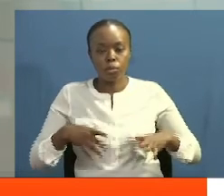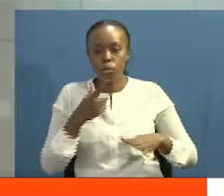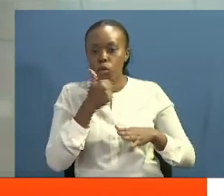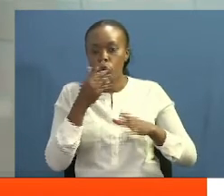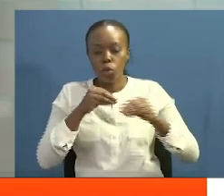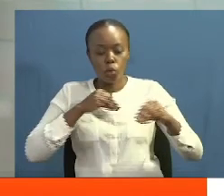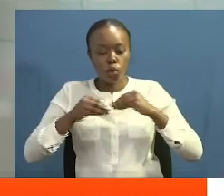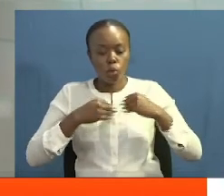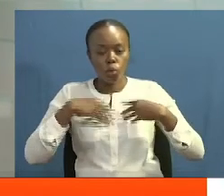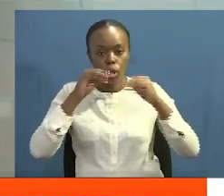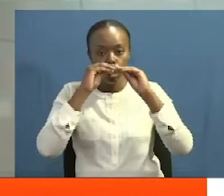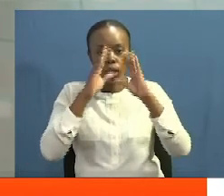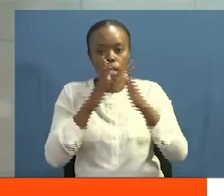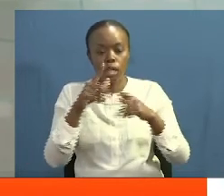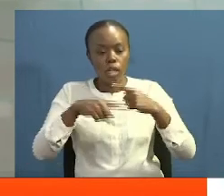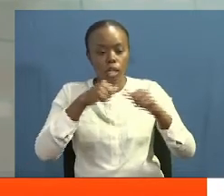ulemavu mafunzo kuhusu fursa ya kupata zao.